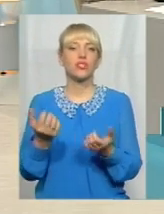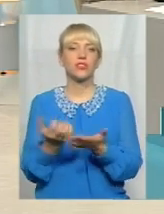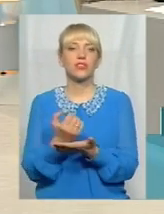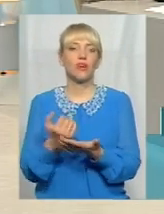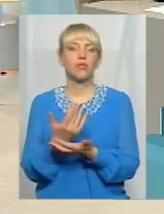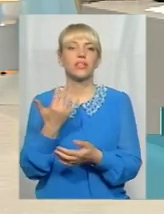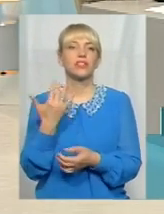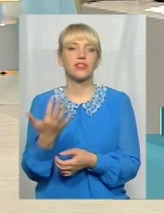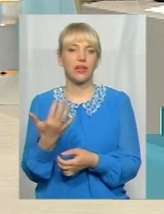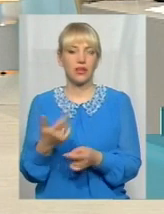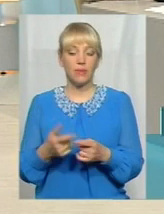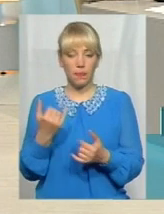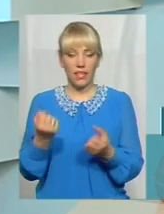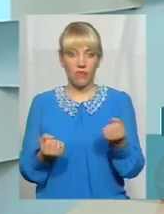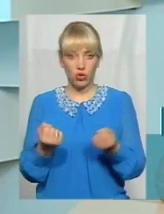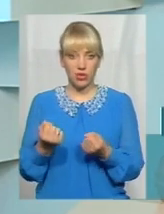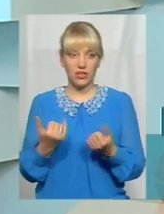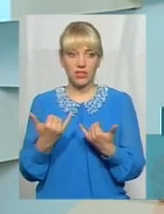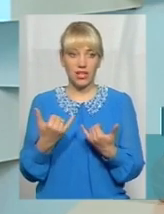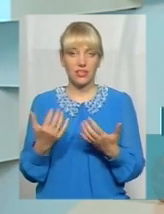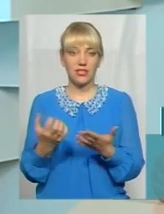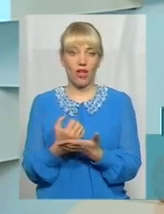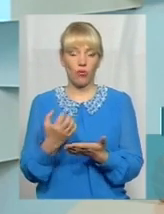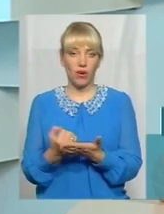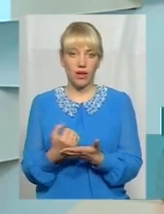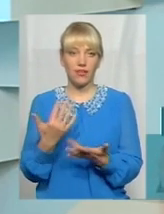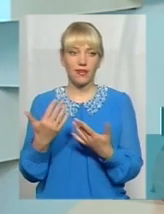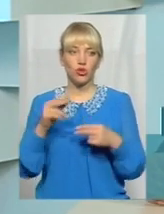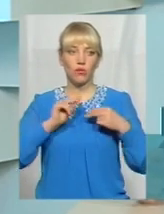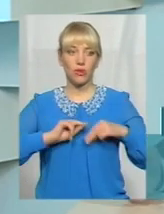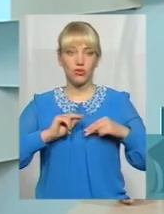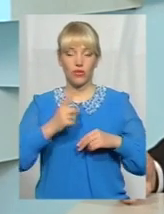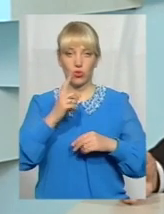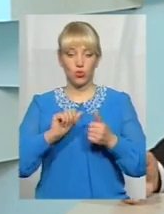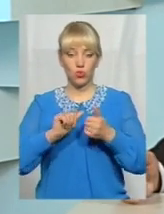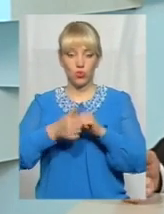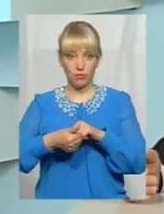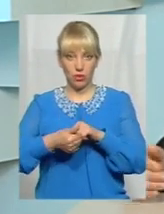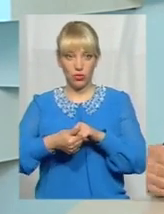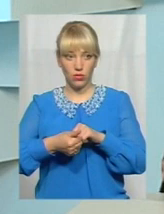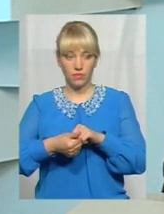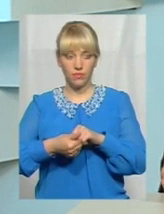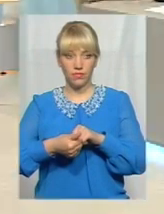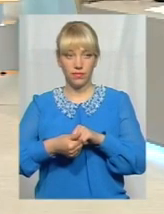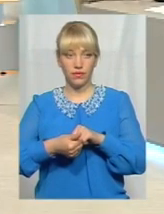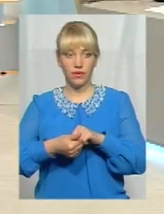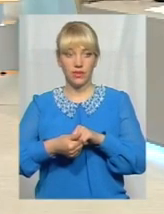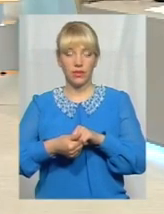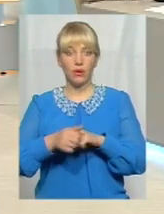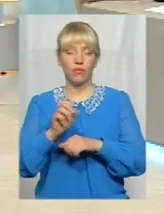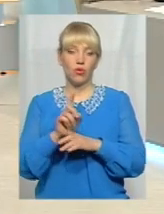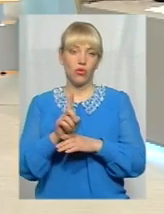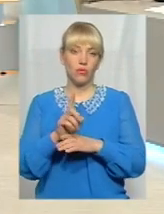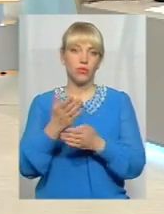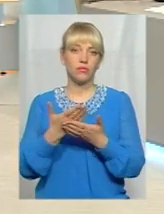Водій заробляє, якщо працювати в одну зміну і по нормі. Це